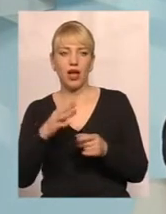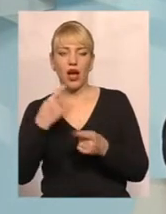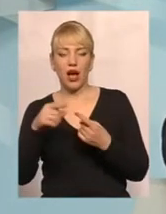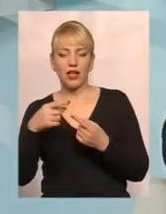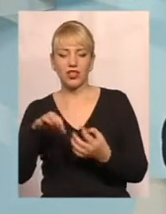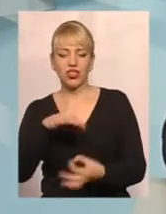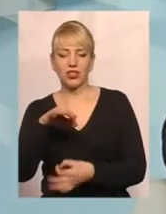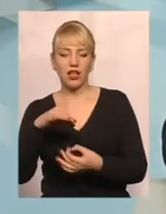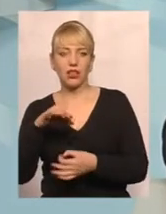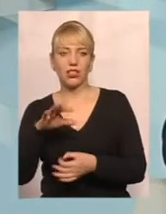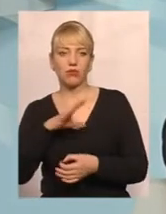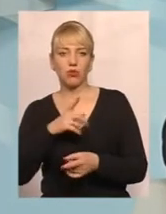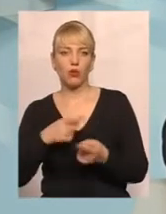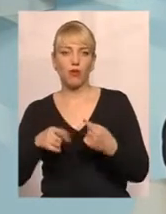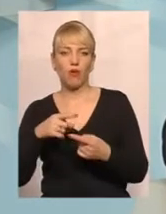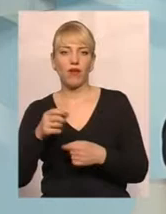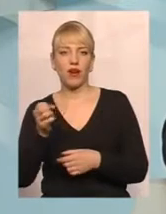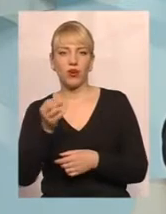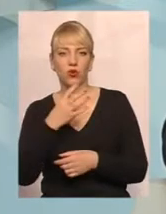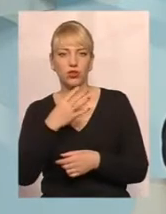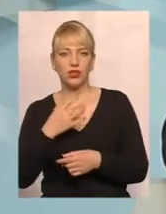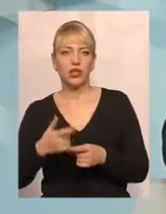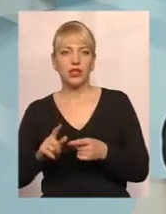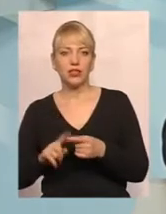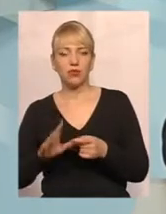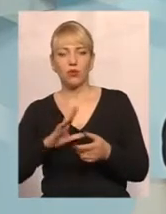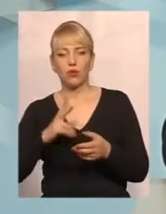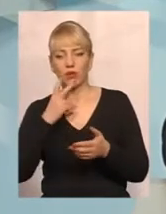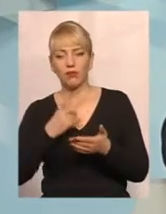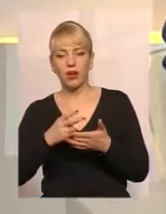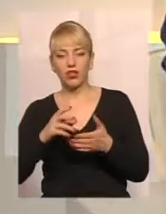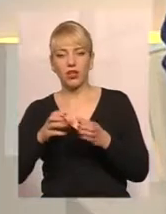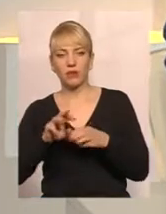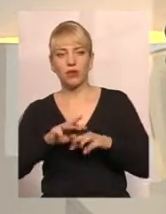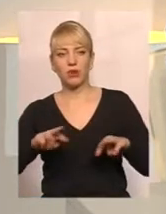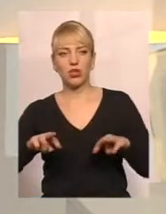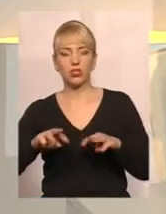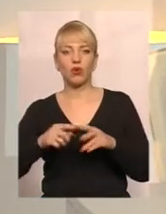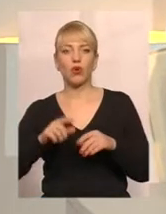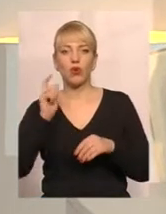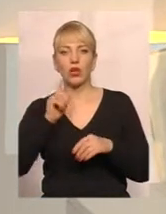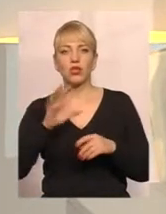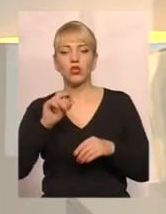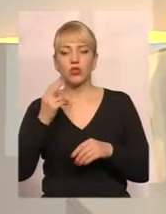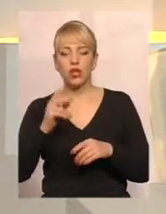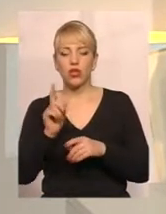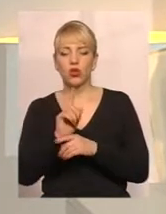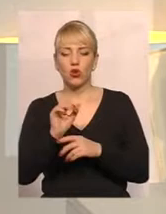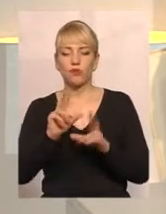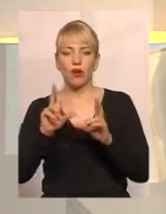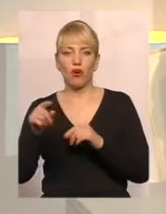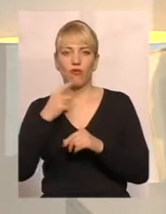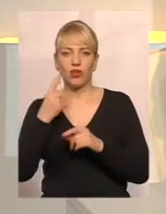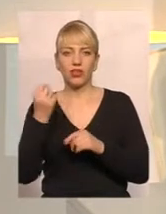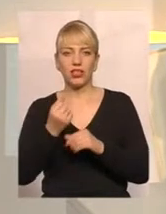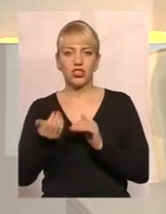повернуті, і це було передбачено відповідною постановою Кабінету Міністрів України. Про соціальні норми і гарантії говорили, зокрема, тиждень